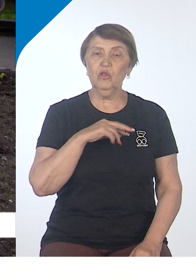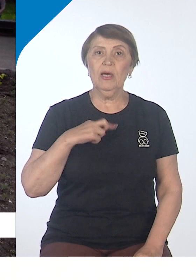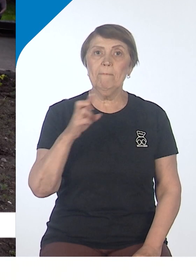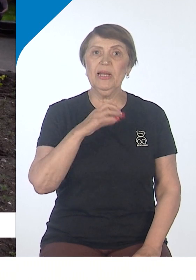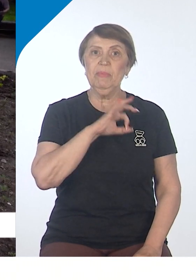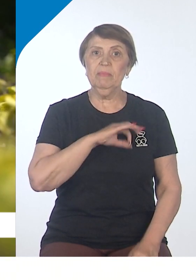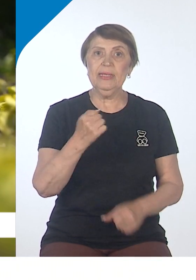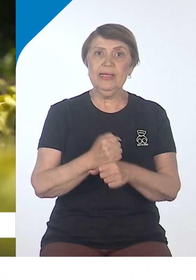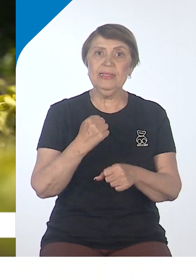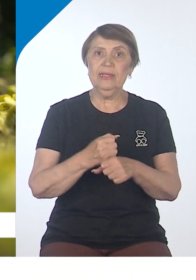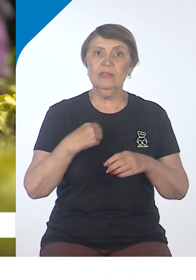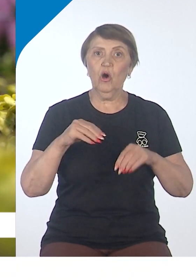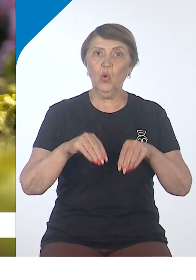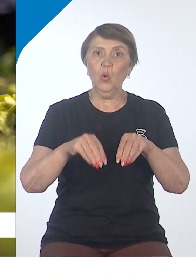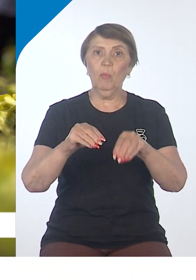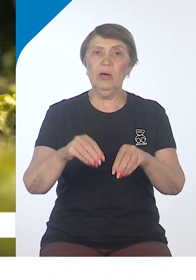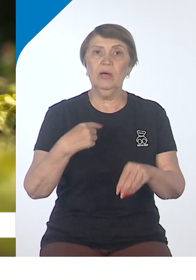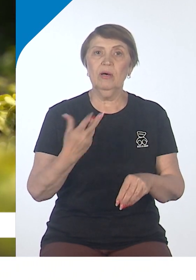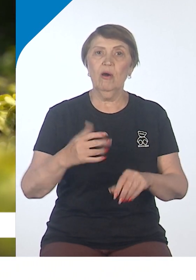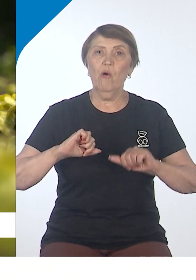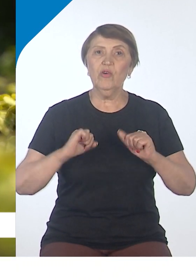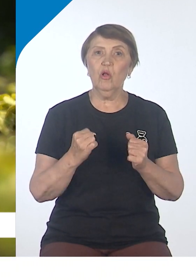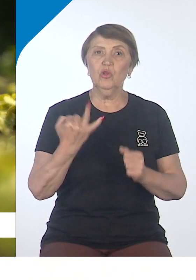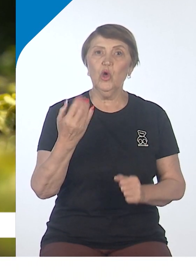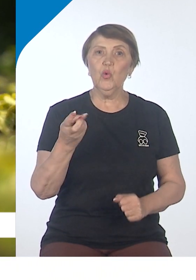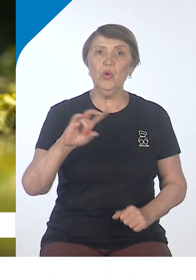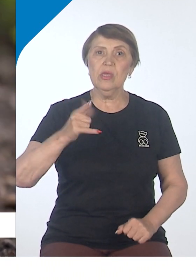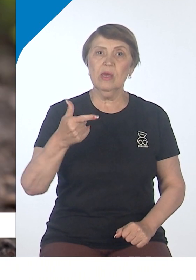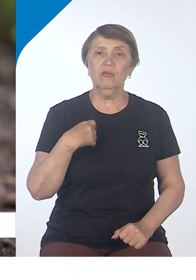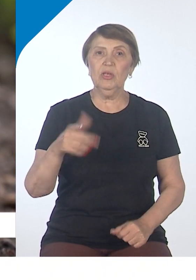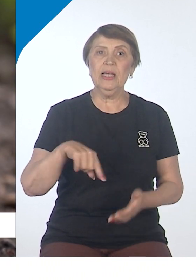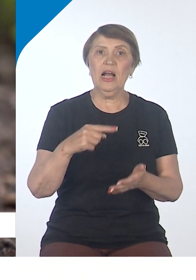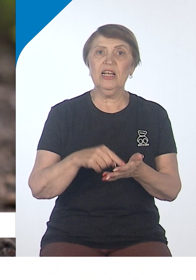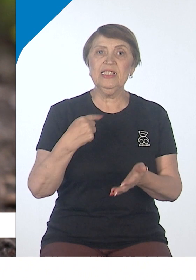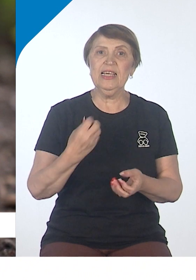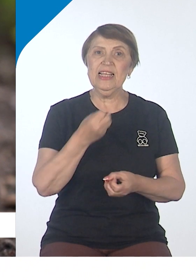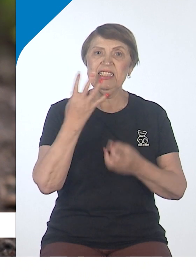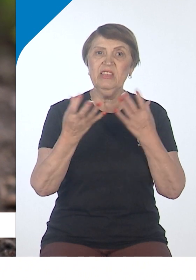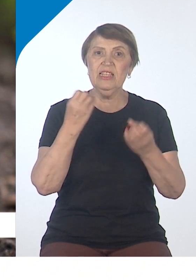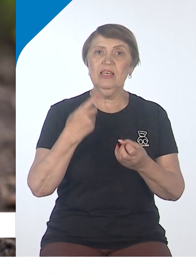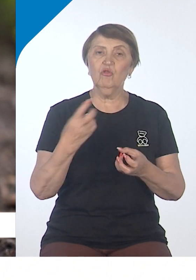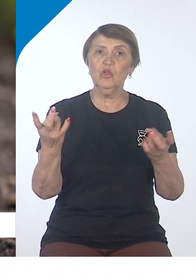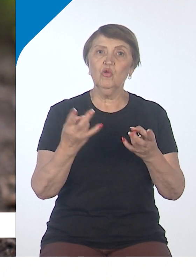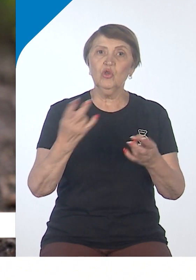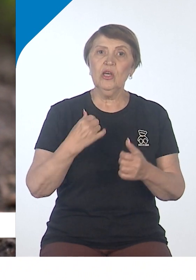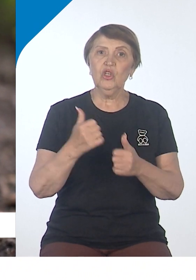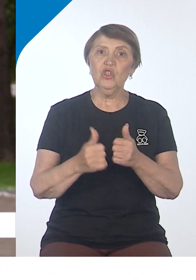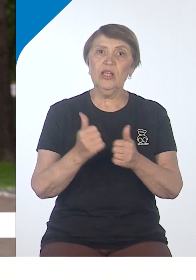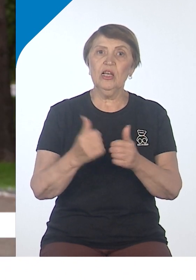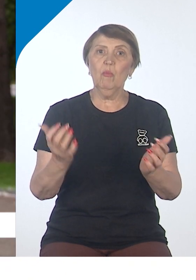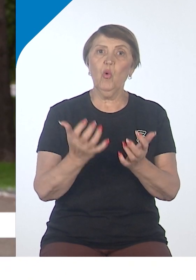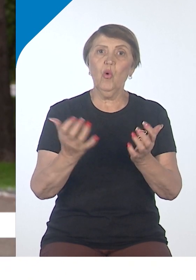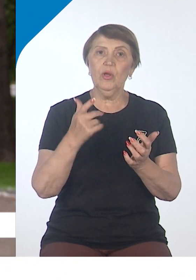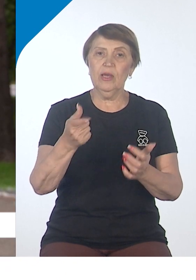сделали на клумбах. В необычно холодном и мокром июне городские цветы нуждаются в очень тщательном уходе. После